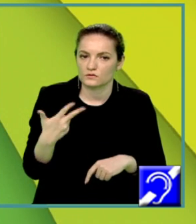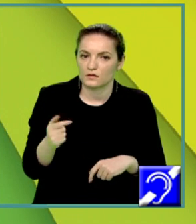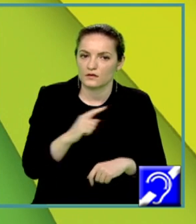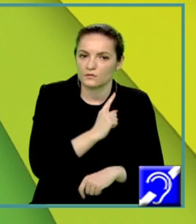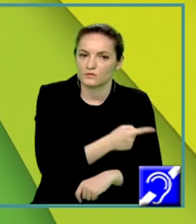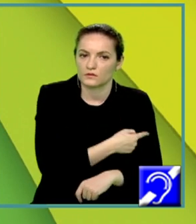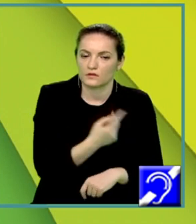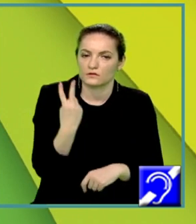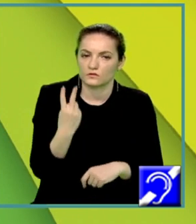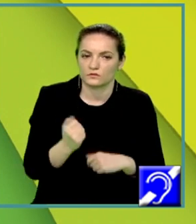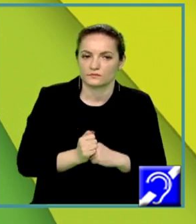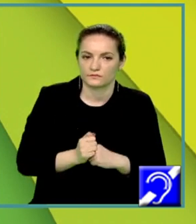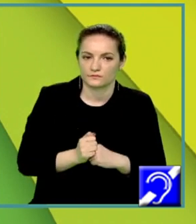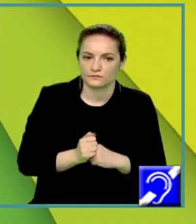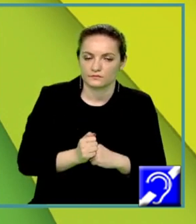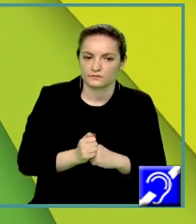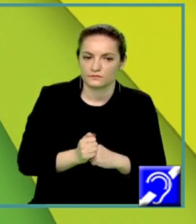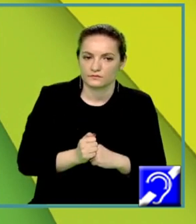3 la puterea a doua.